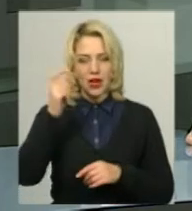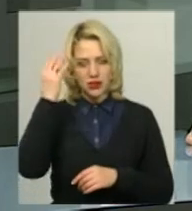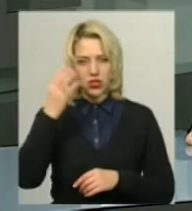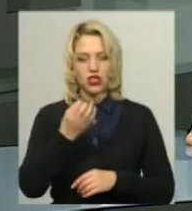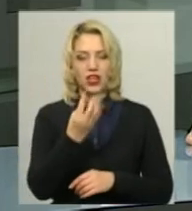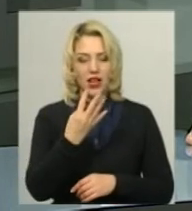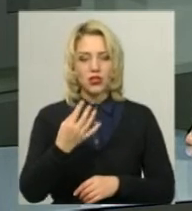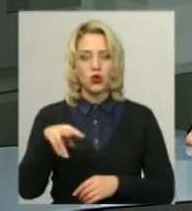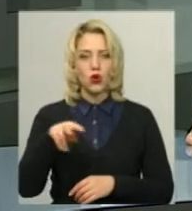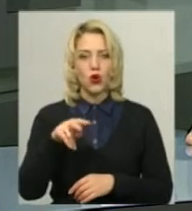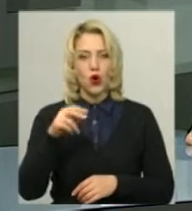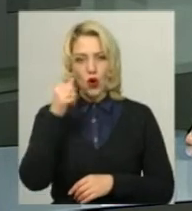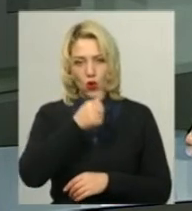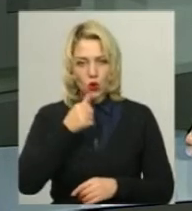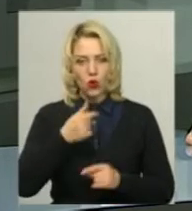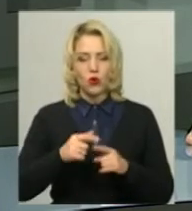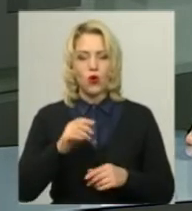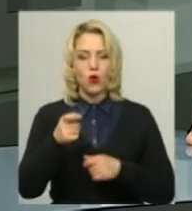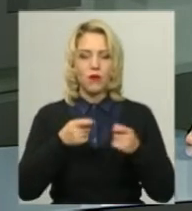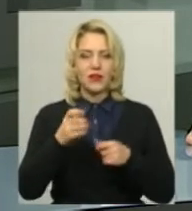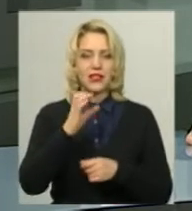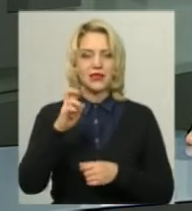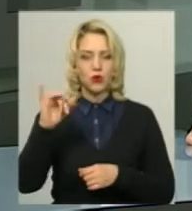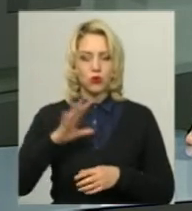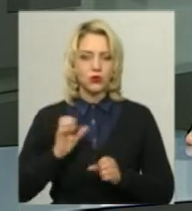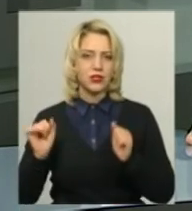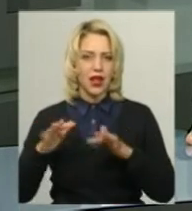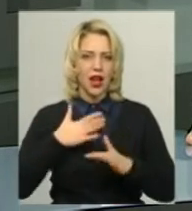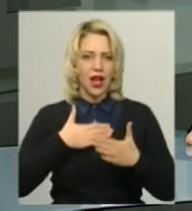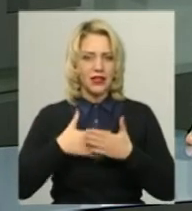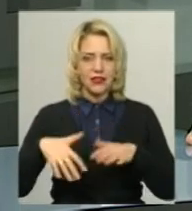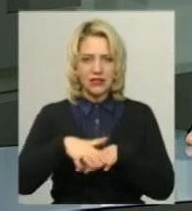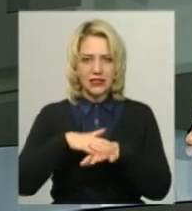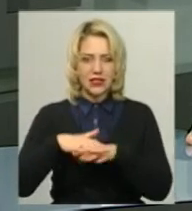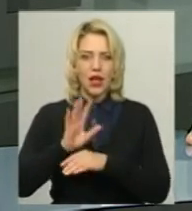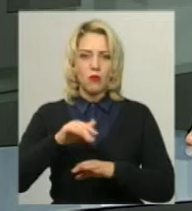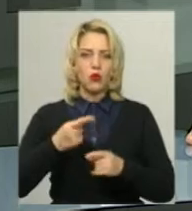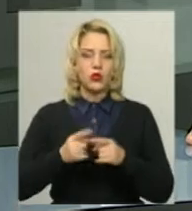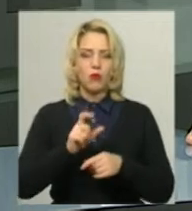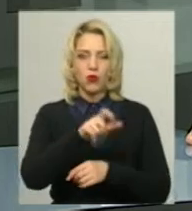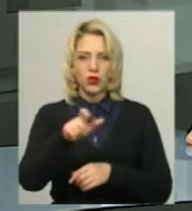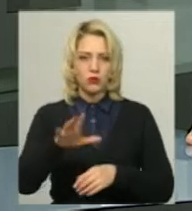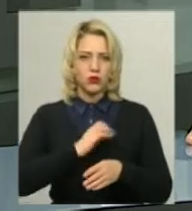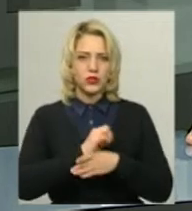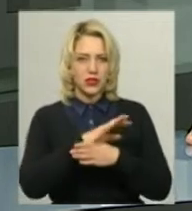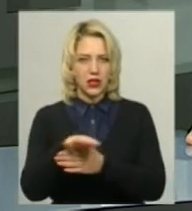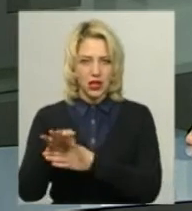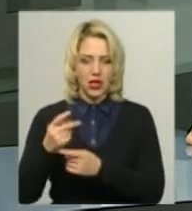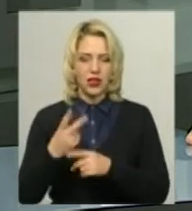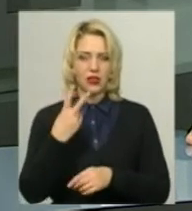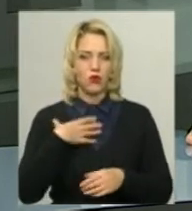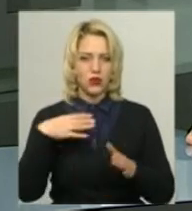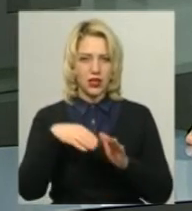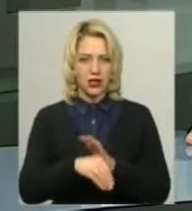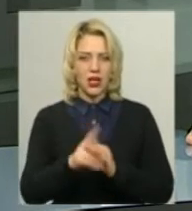2014 року біля будівлі управління СБУ в області збиралися активісти. Потім по них стріляли, двоє людей загинуло. Саме Віктор